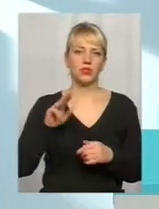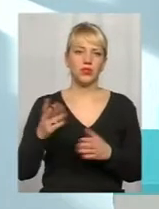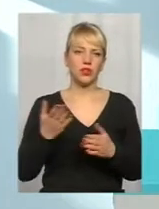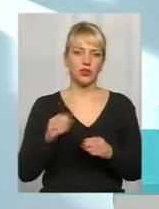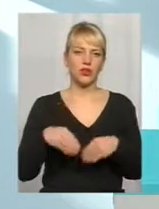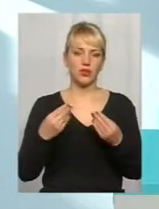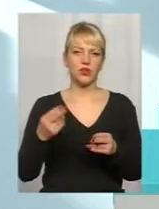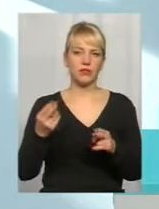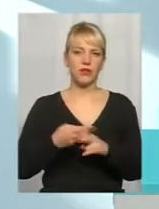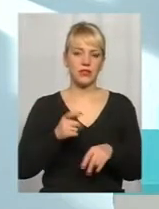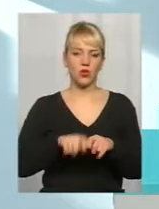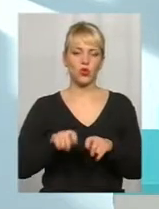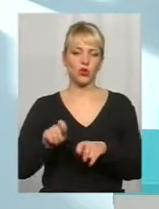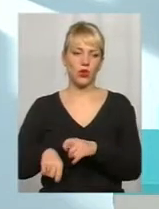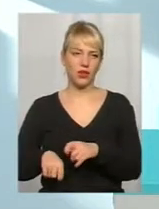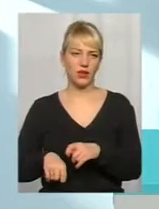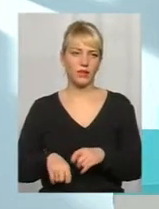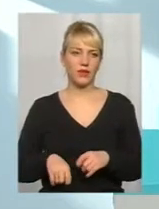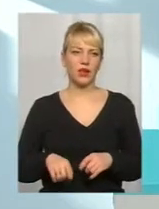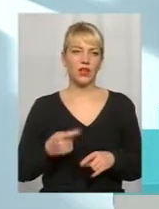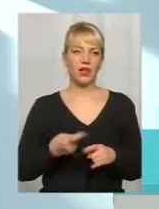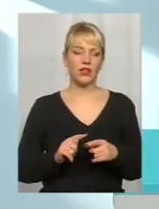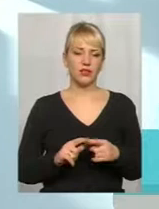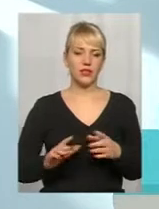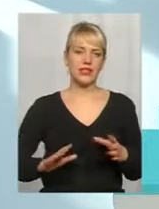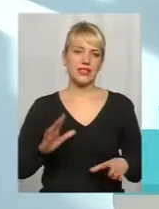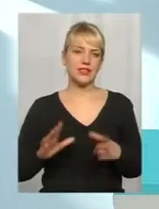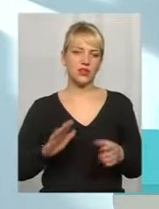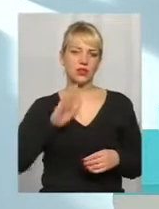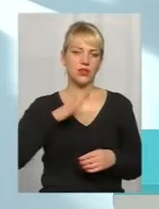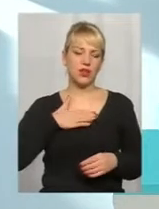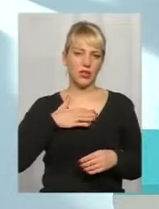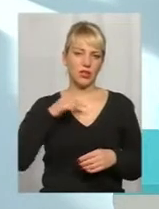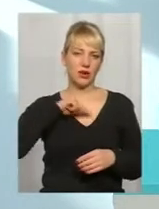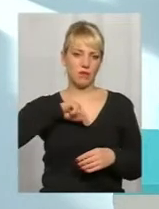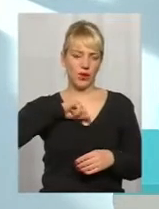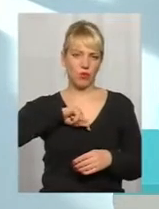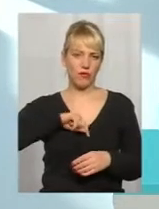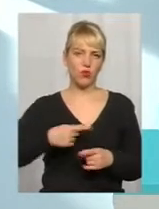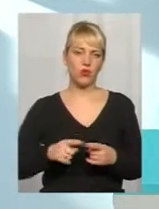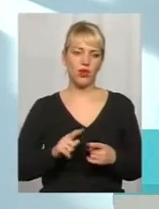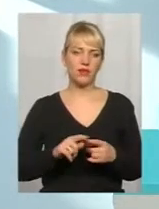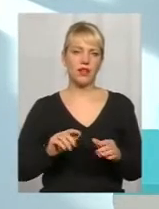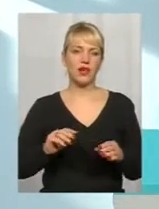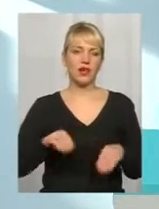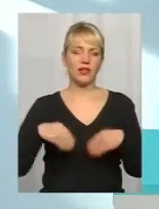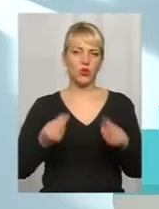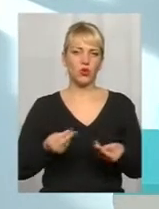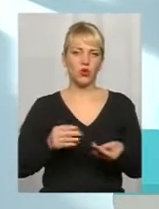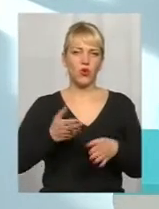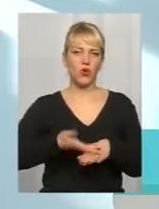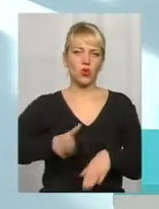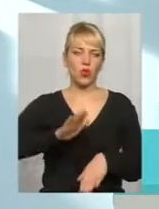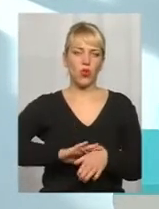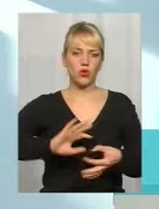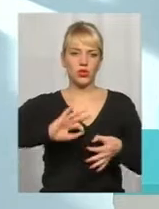безконтрольно, скажімо так, дріссуємо нашу мікрофлору. Мало того, що вони вживають сами по себе осложнення в виде того,